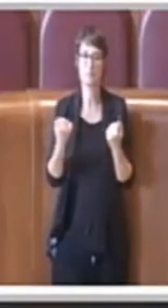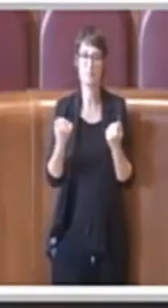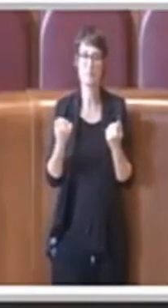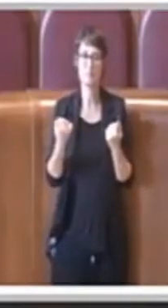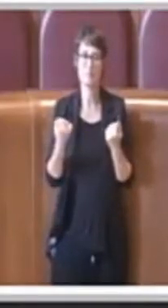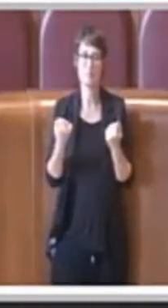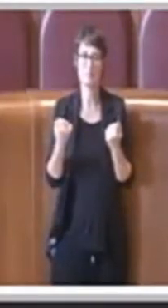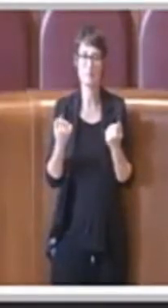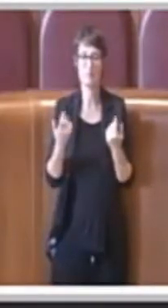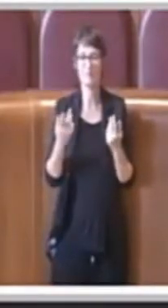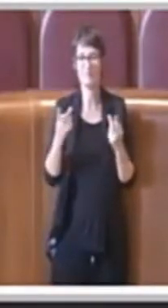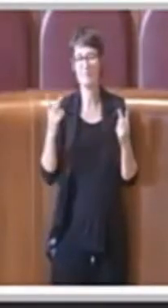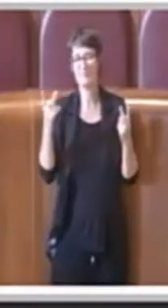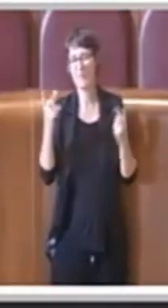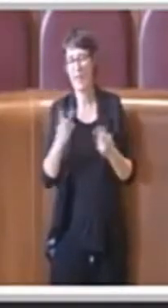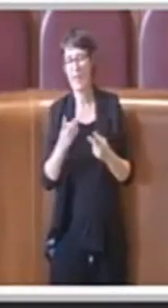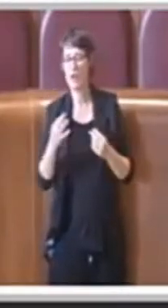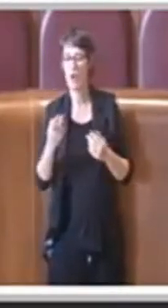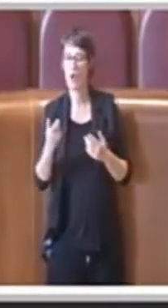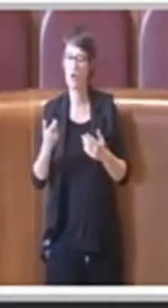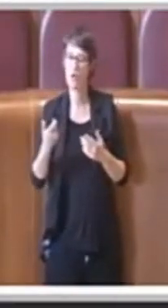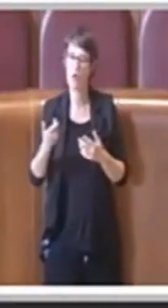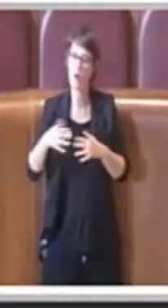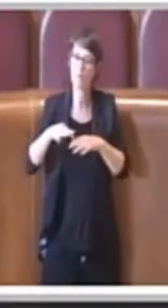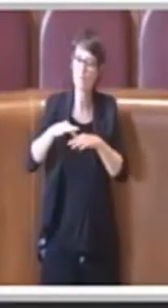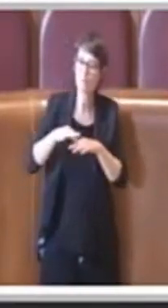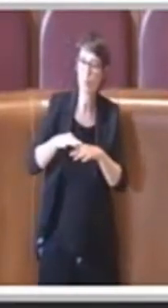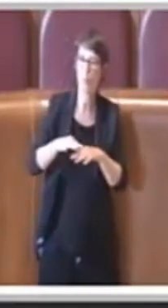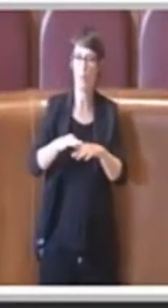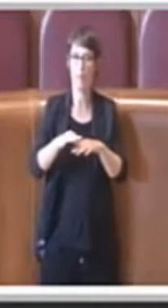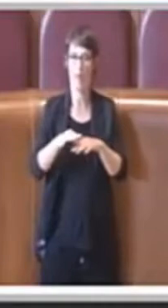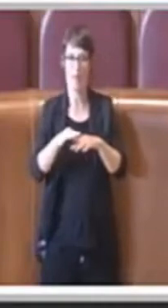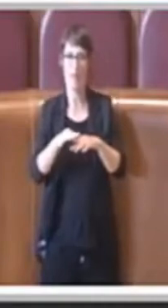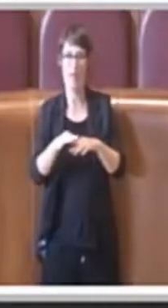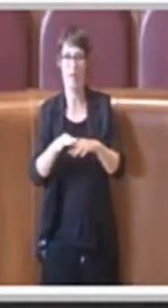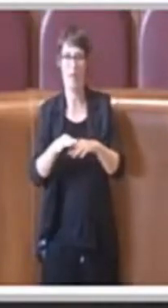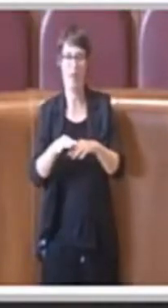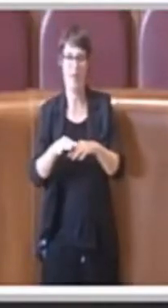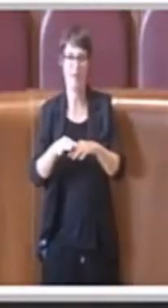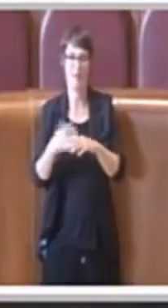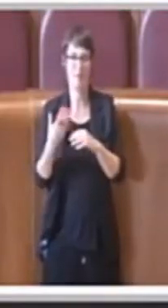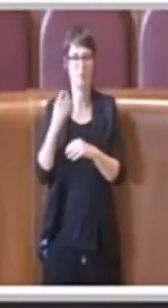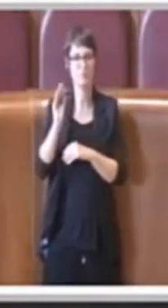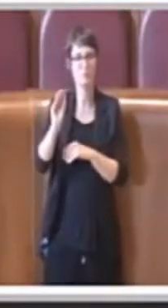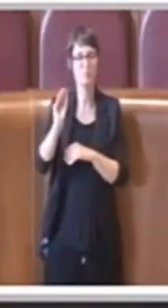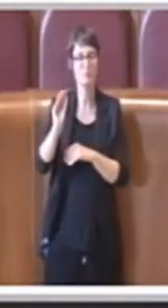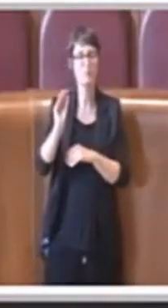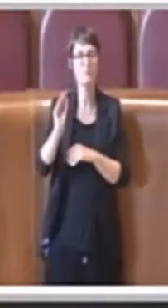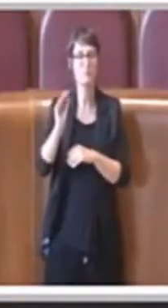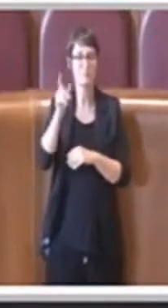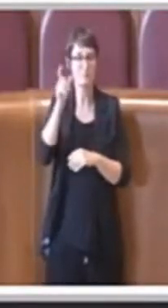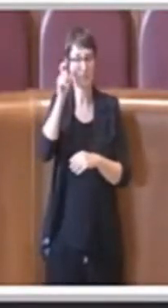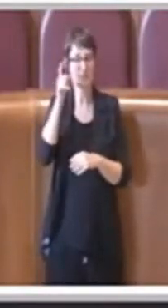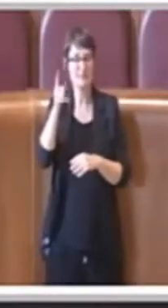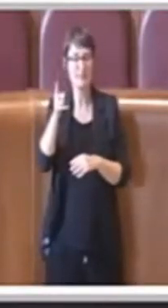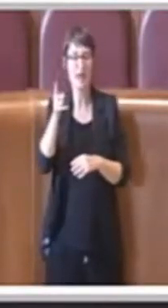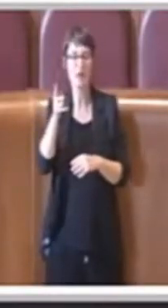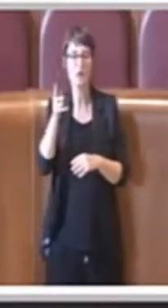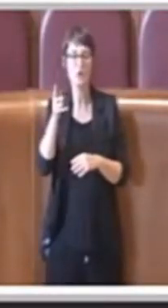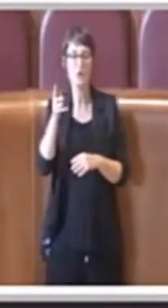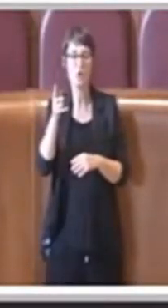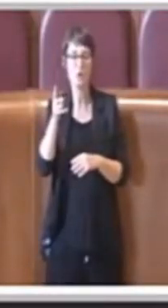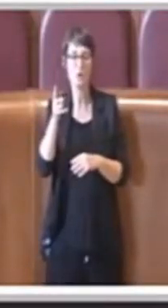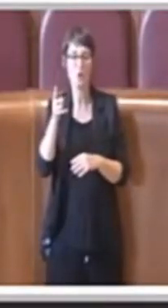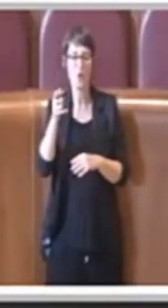guidare anzi una richiesta a livello nazionale relativamente alla modifica